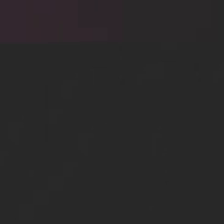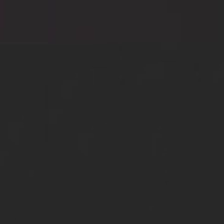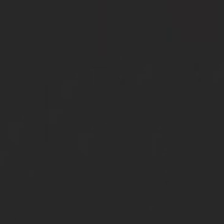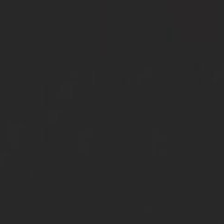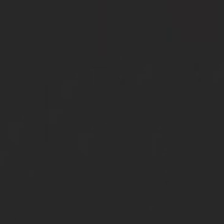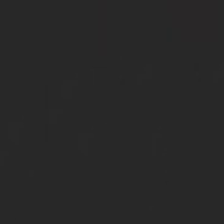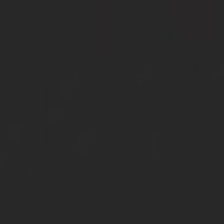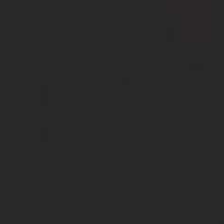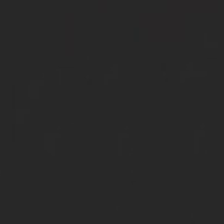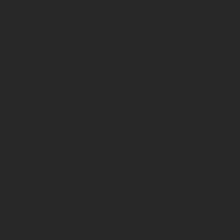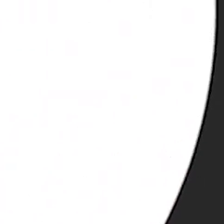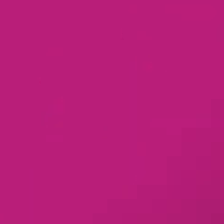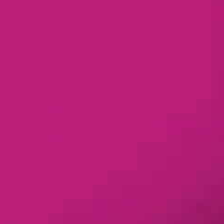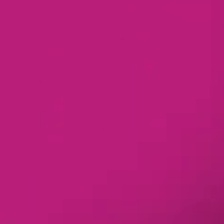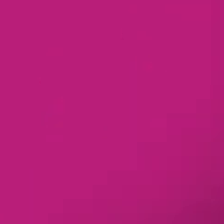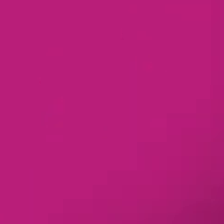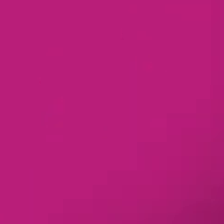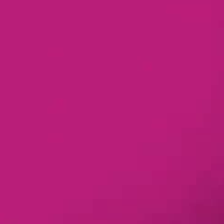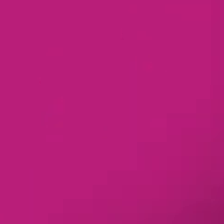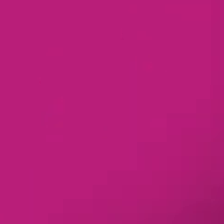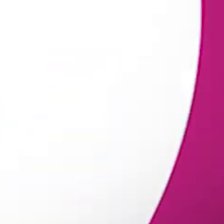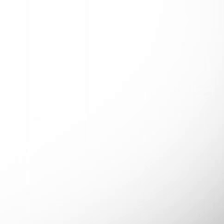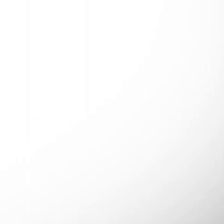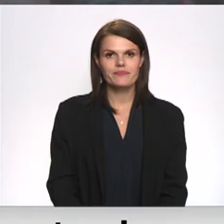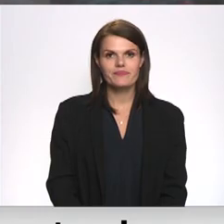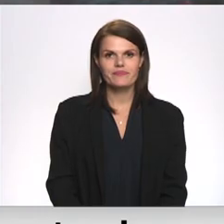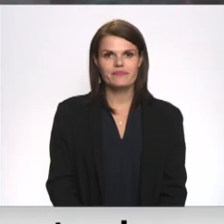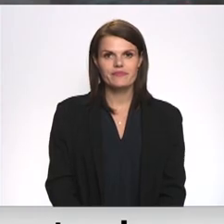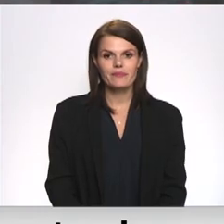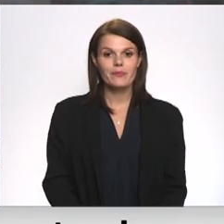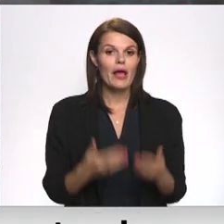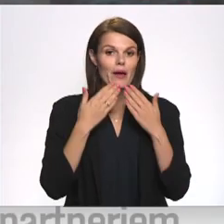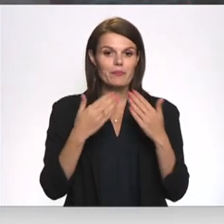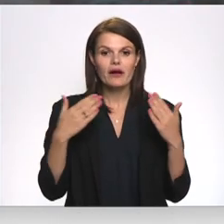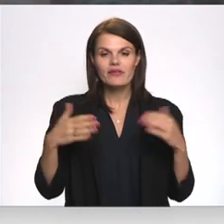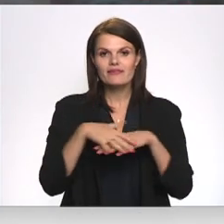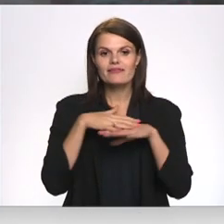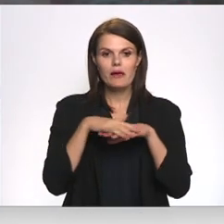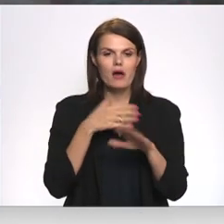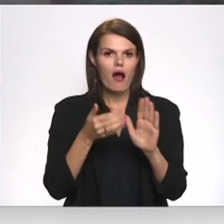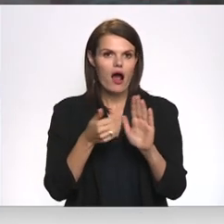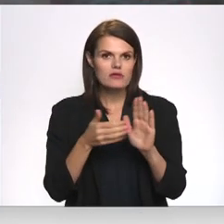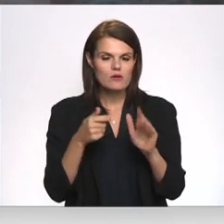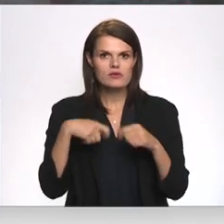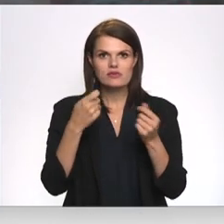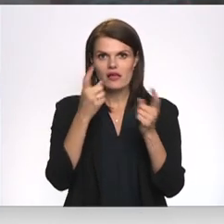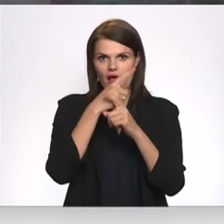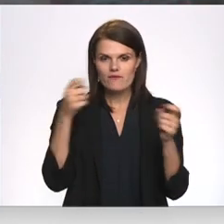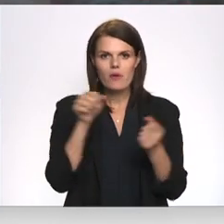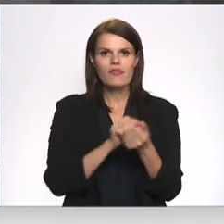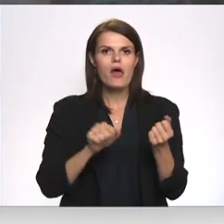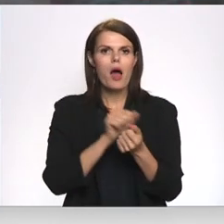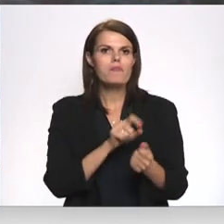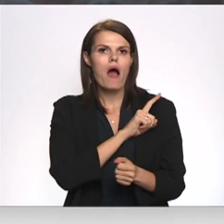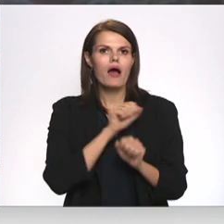Re, visi ēters ir te! Pateicoties sabiedrības atsaucībai un sniegtajām ziņām, Dabas